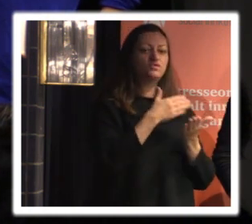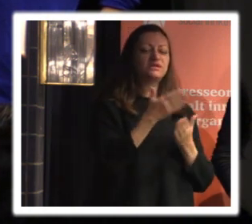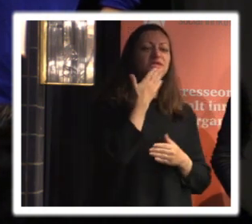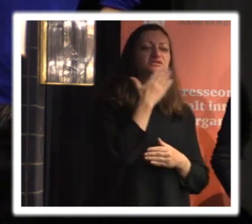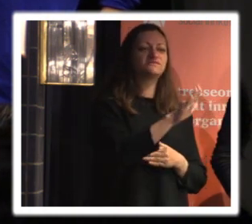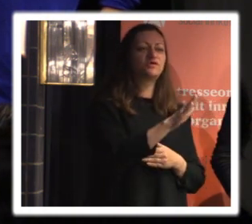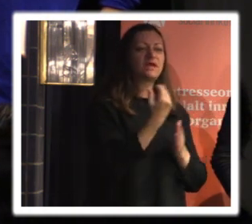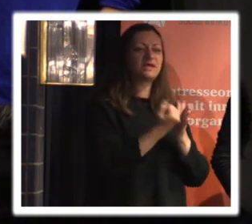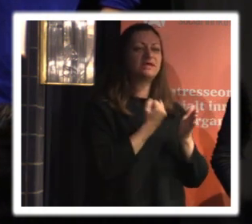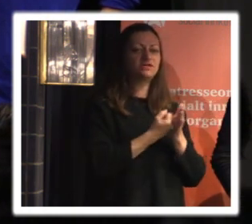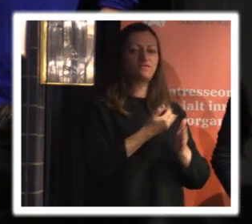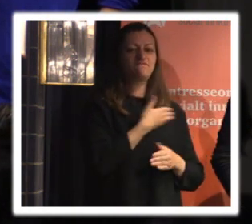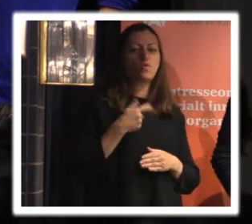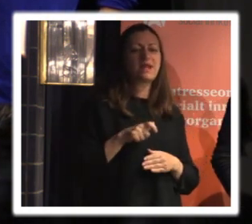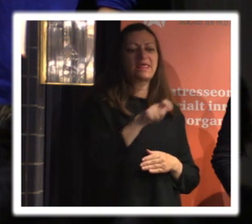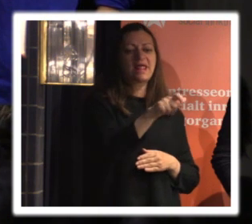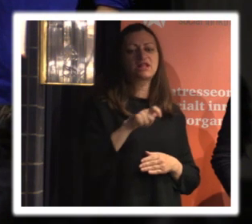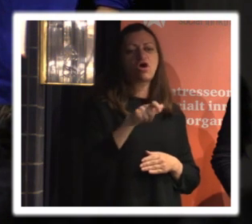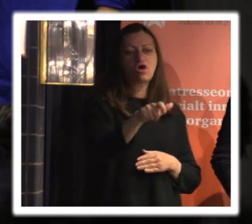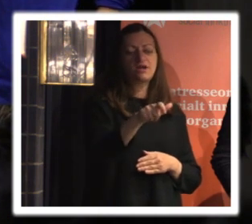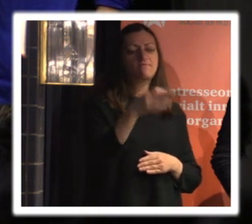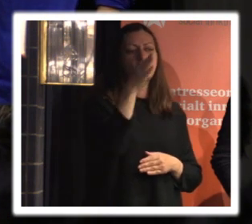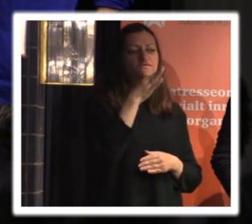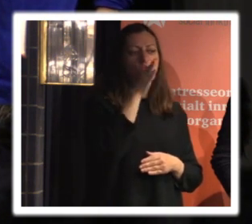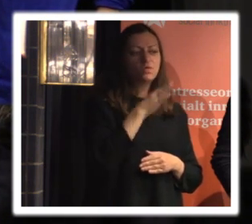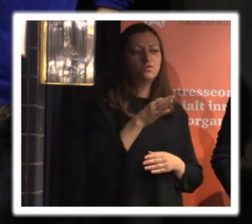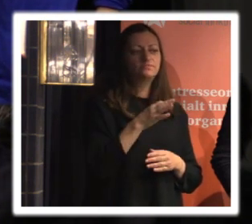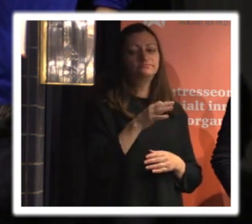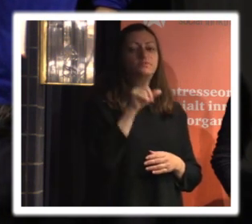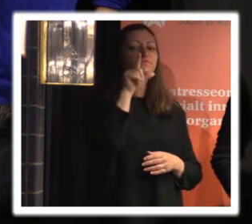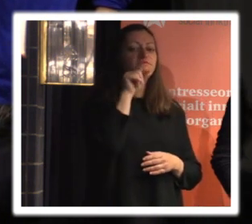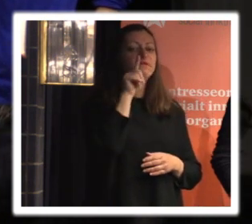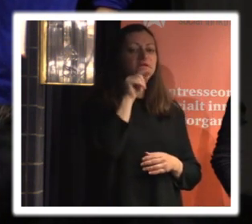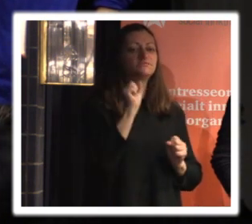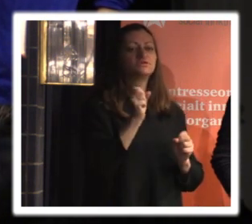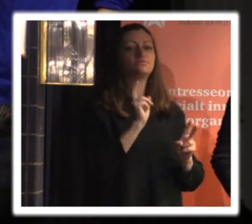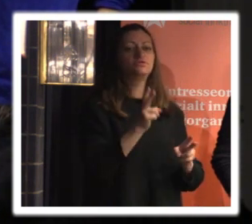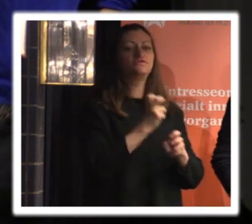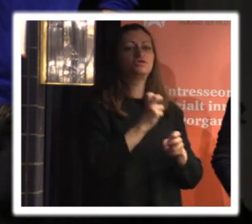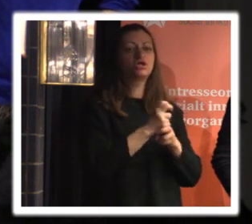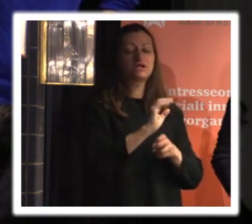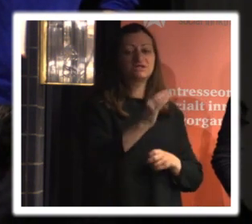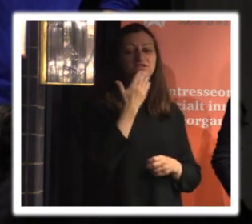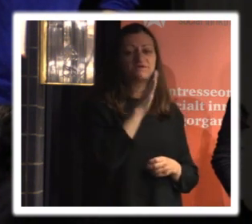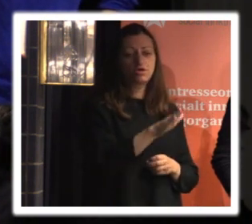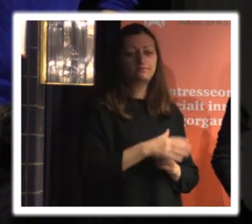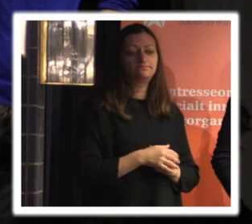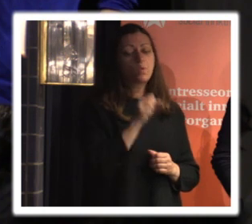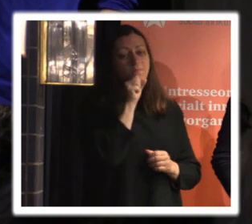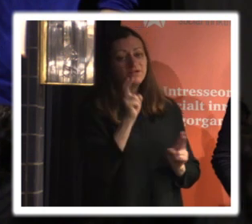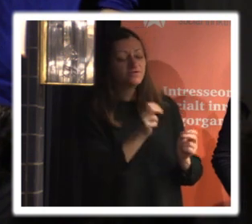inom våra kanaler helt enkelt på frågor som kommer in på Twitter ska vi försöka besvara också och mejl och så vidare